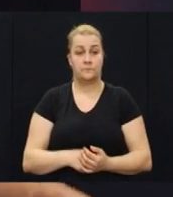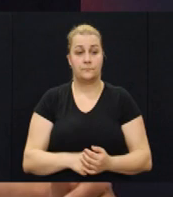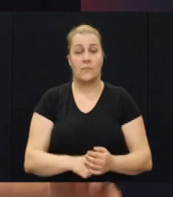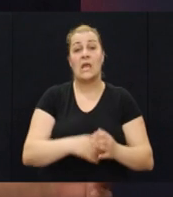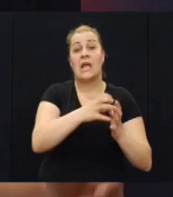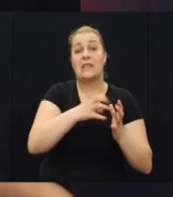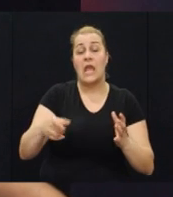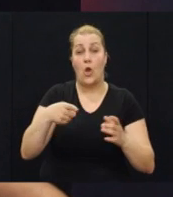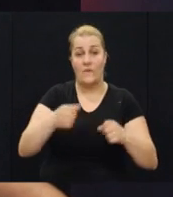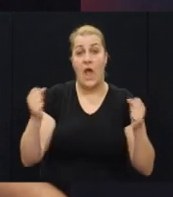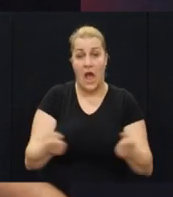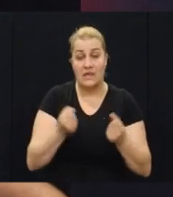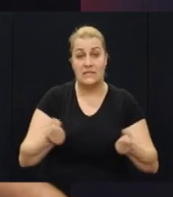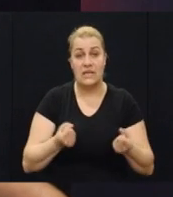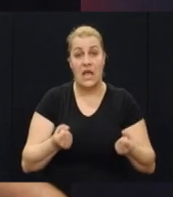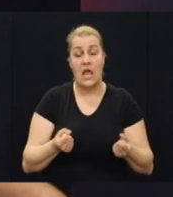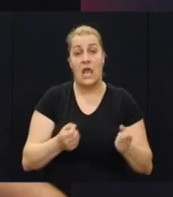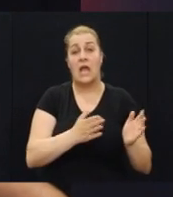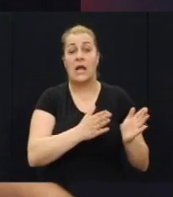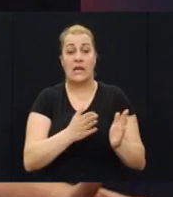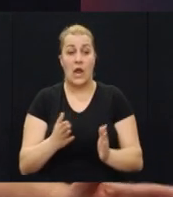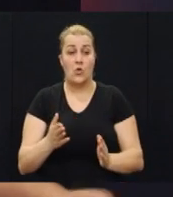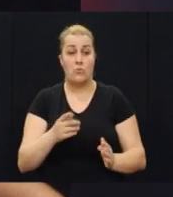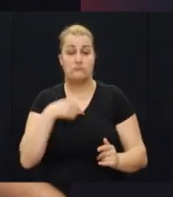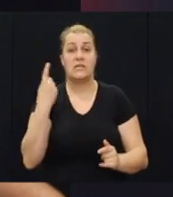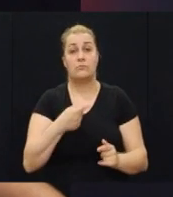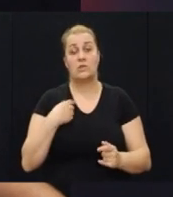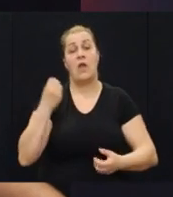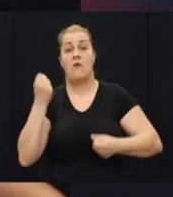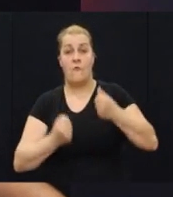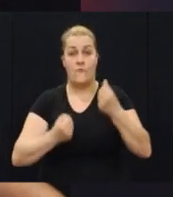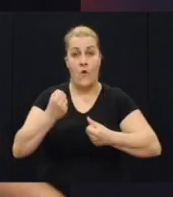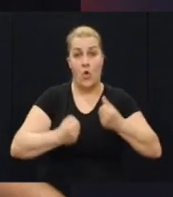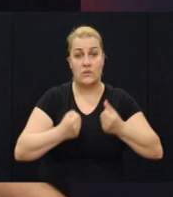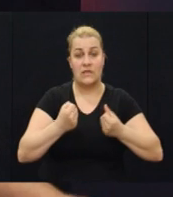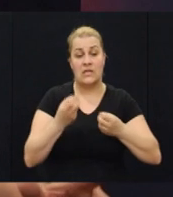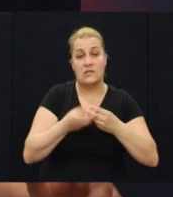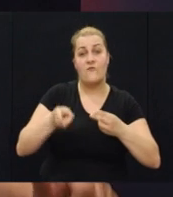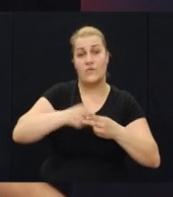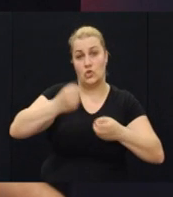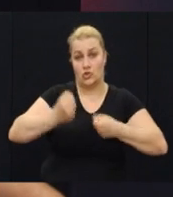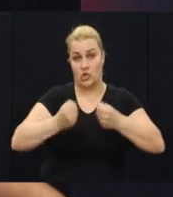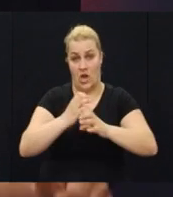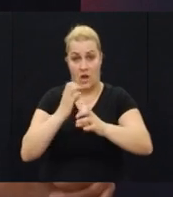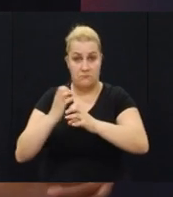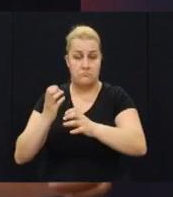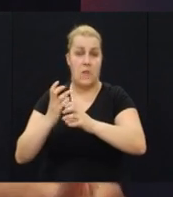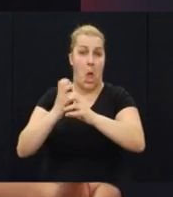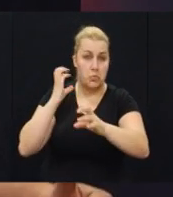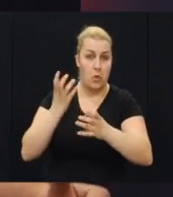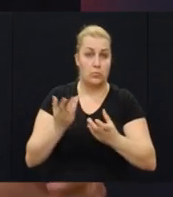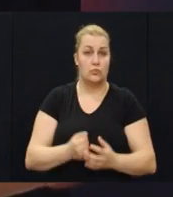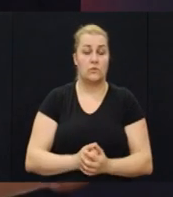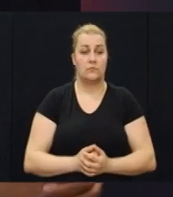Tijek sama akcije krenuo, mi smo se vozili sa više vozila. Znači, bili su